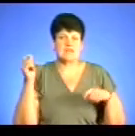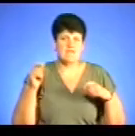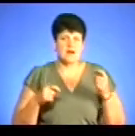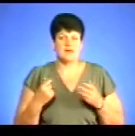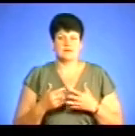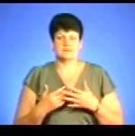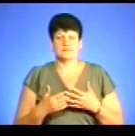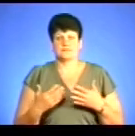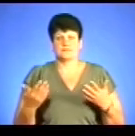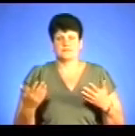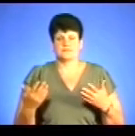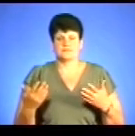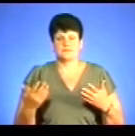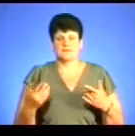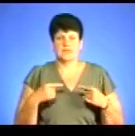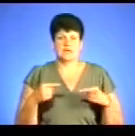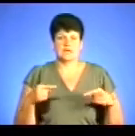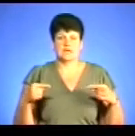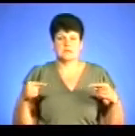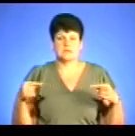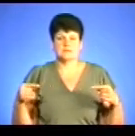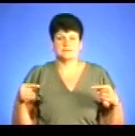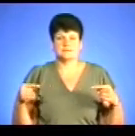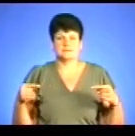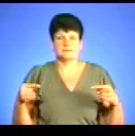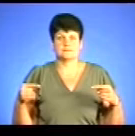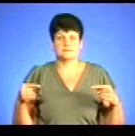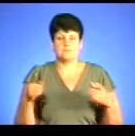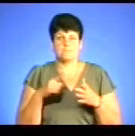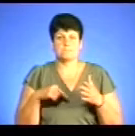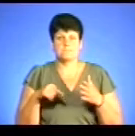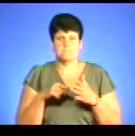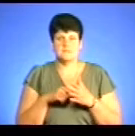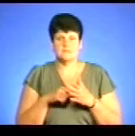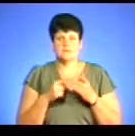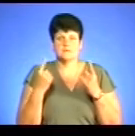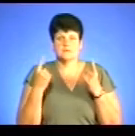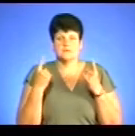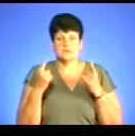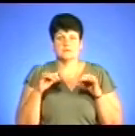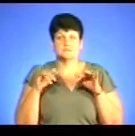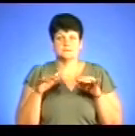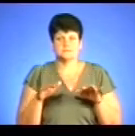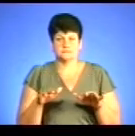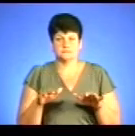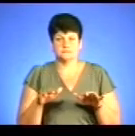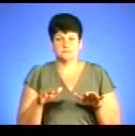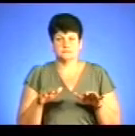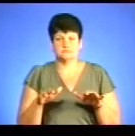чи різних таких міських великих масштабних заходів.